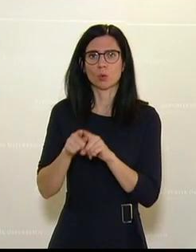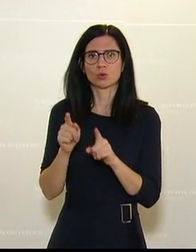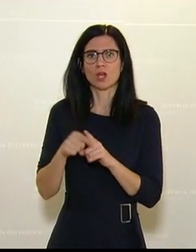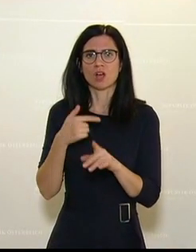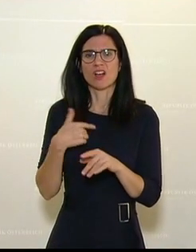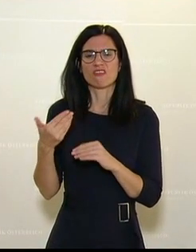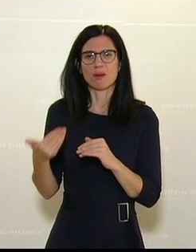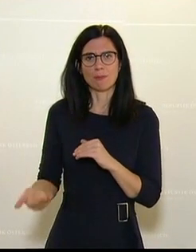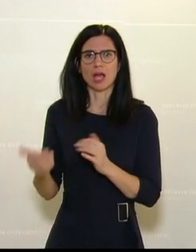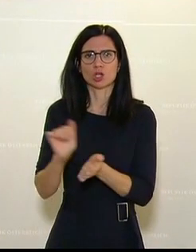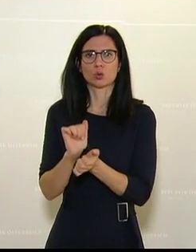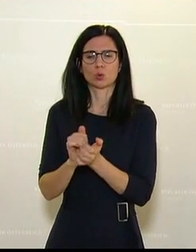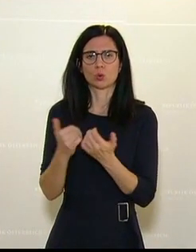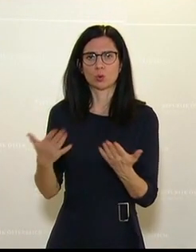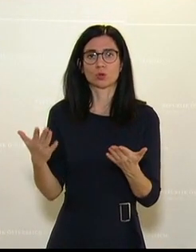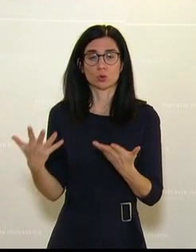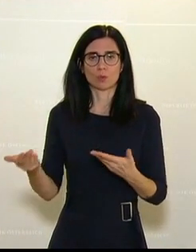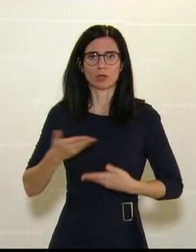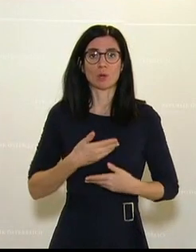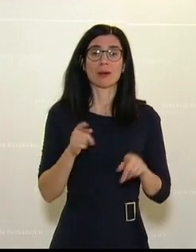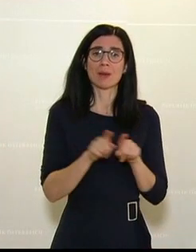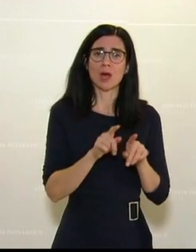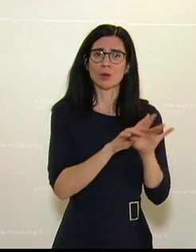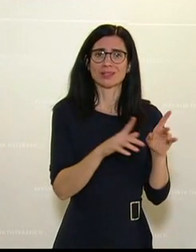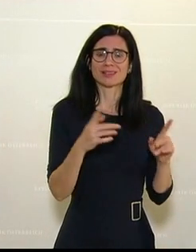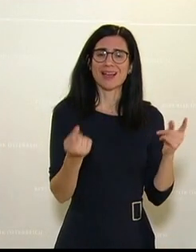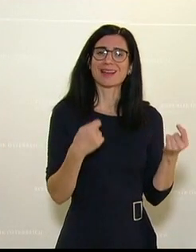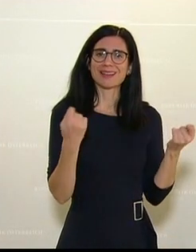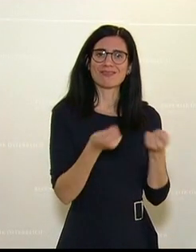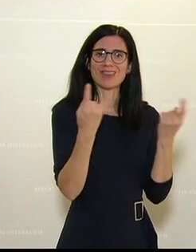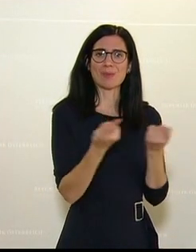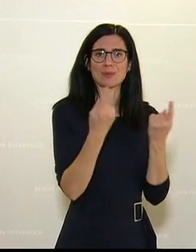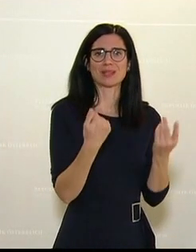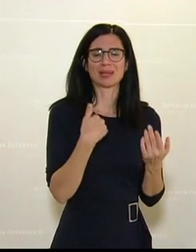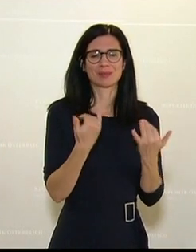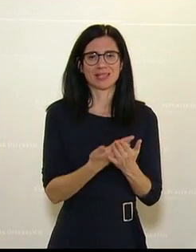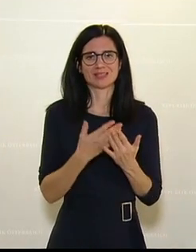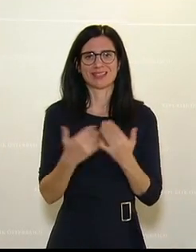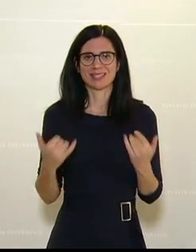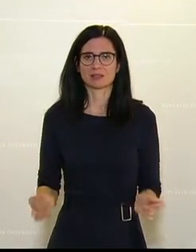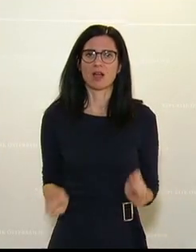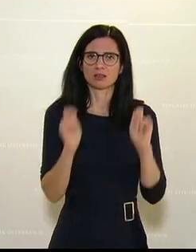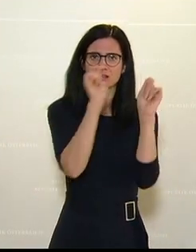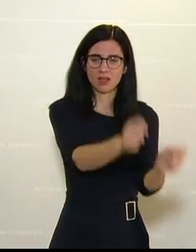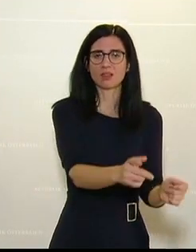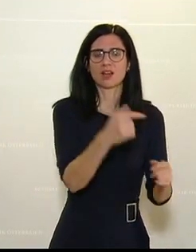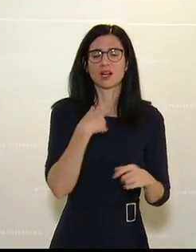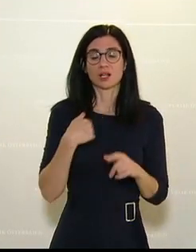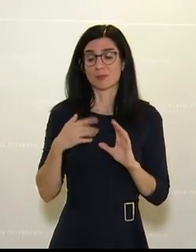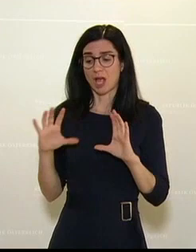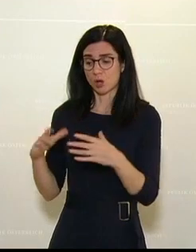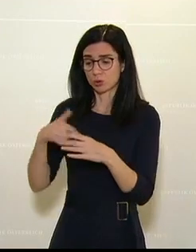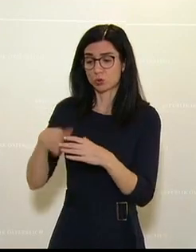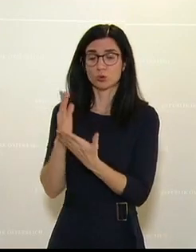Verpachtung ermitteln, sind aber trotzdem Gewerbebetriebe. Und deswegen stellen wir den Antrag heute und hier und hier, habe das auch schon im